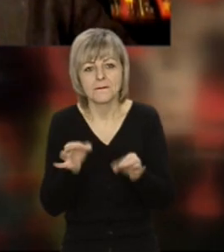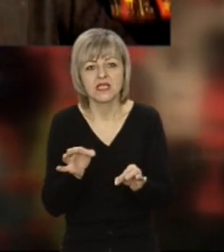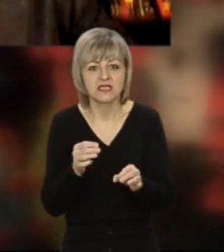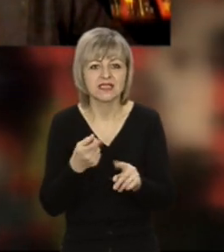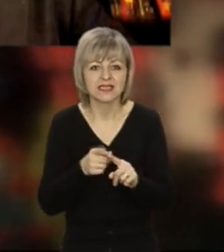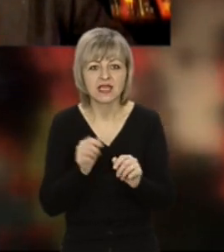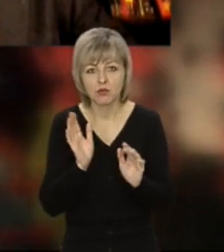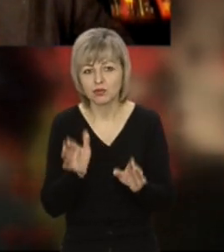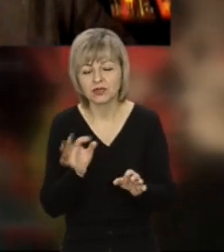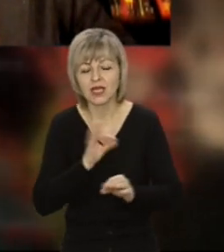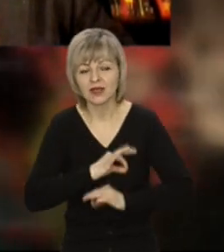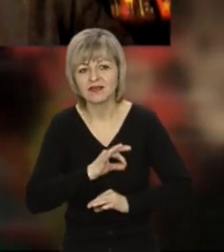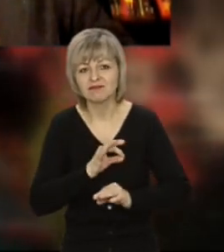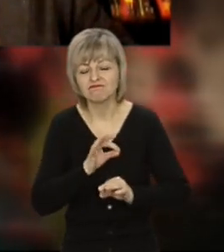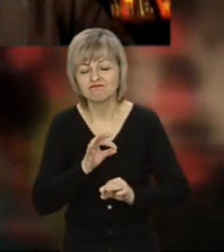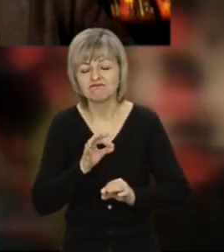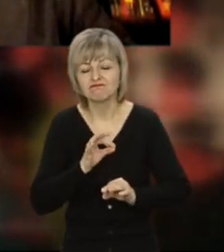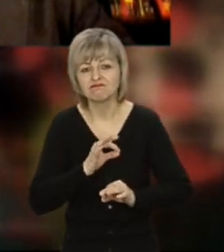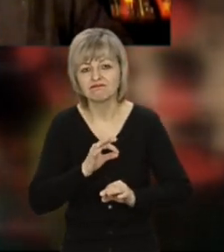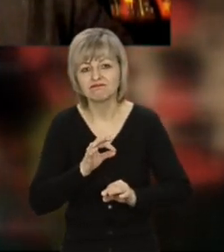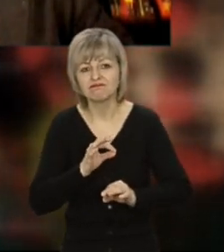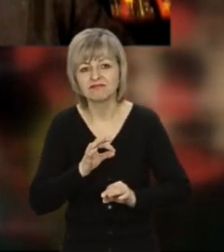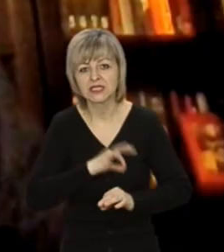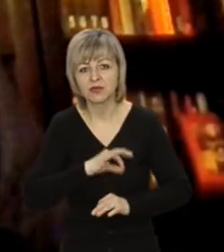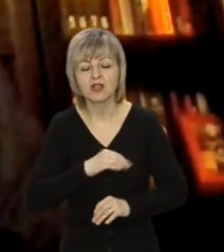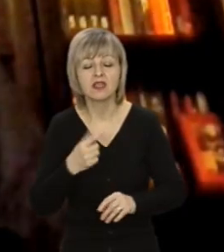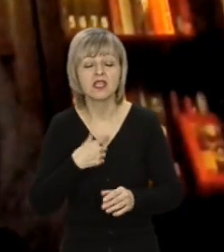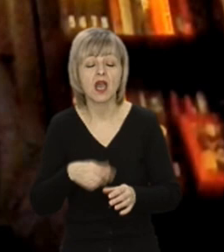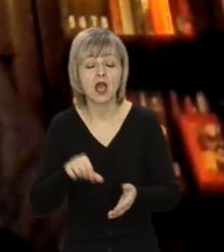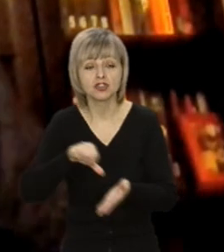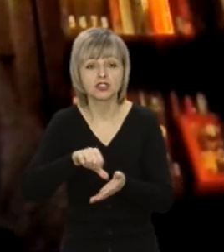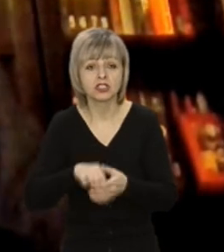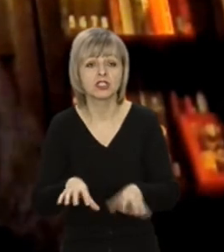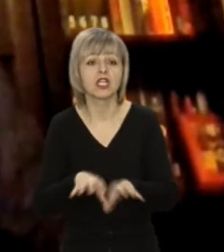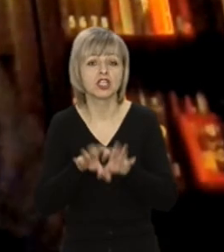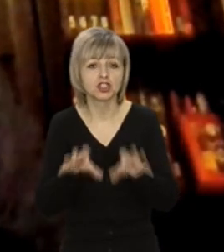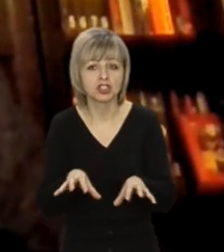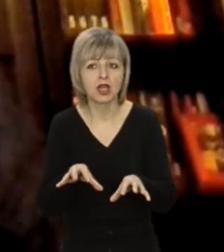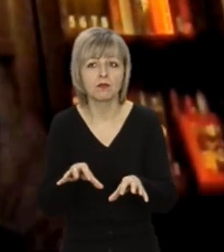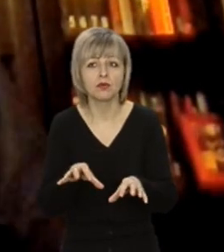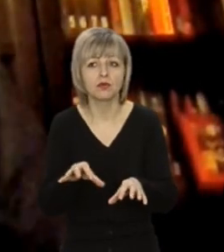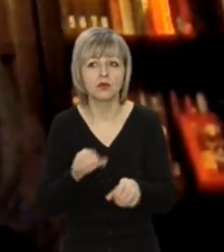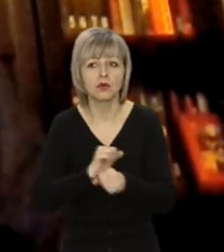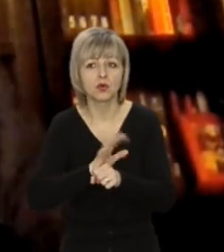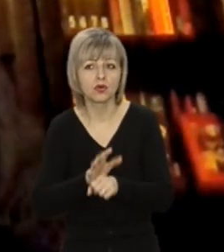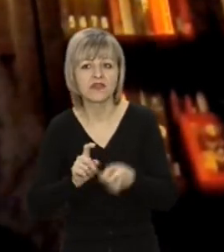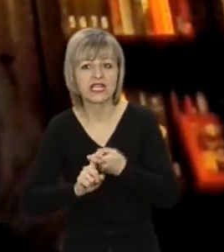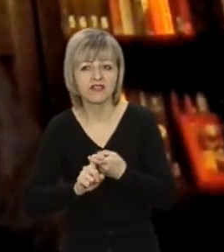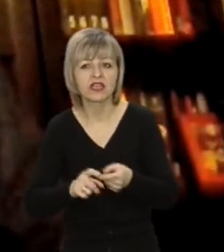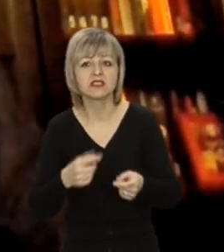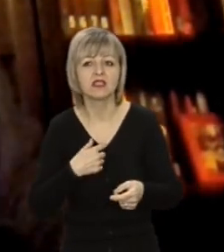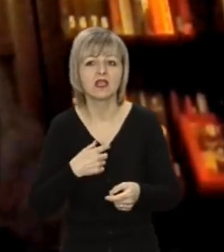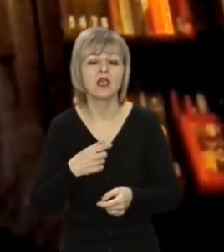На те, щоб я брав участь, я член штабу з вакцинно-корованих інфекцій, звичайно, як і